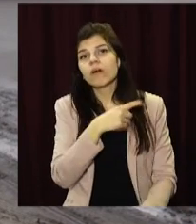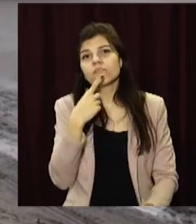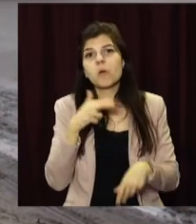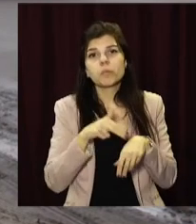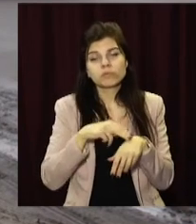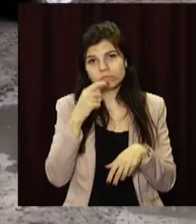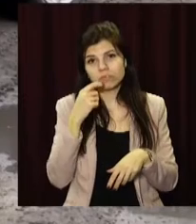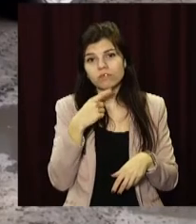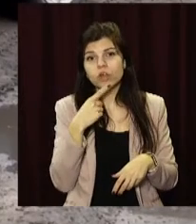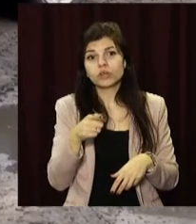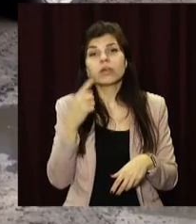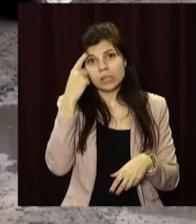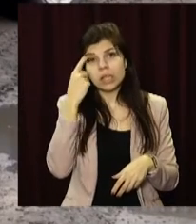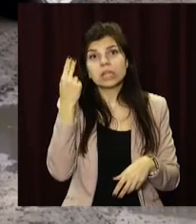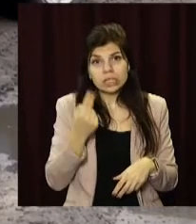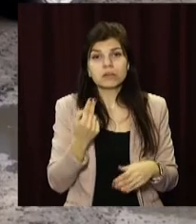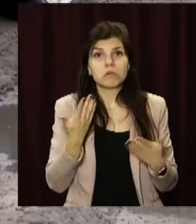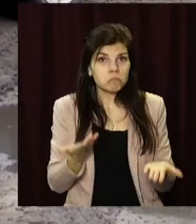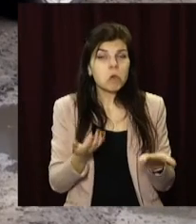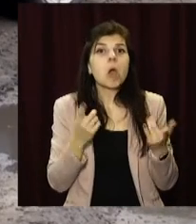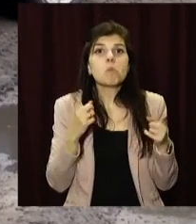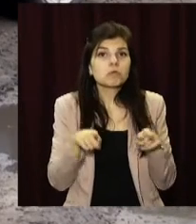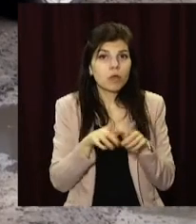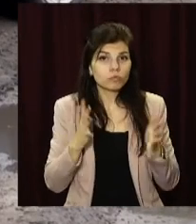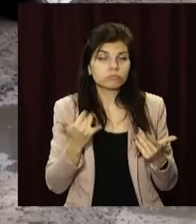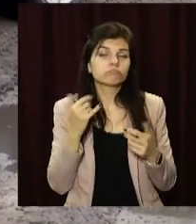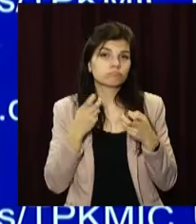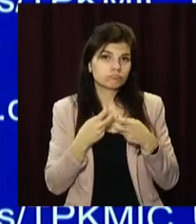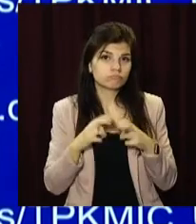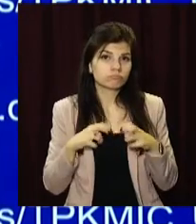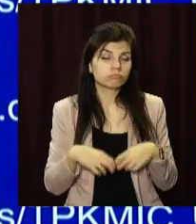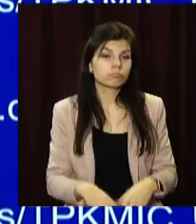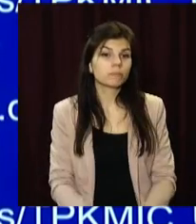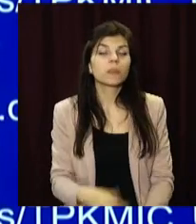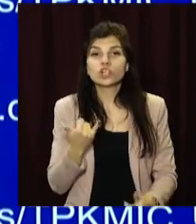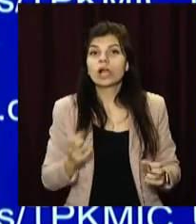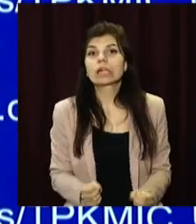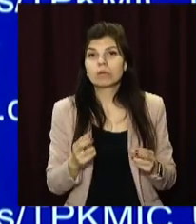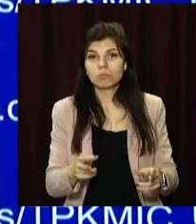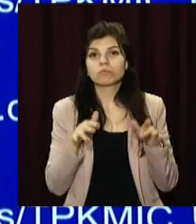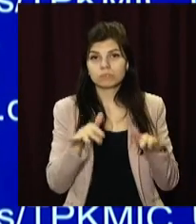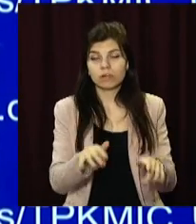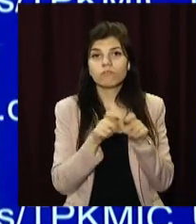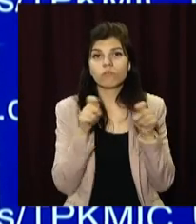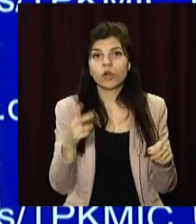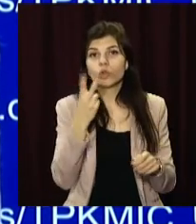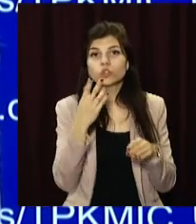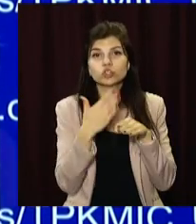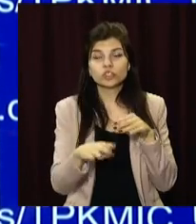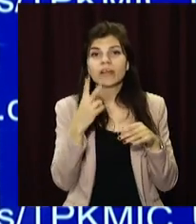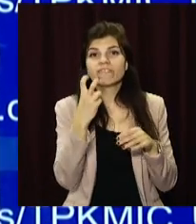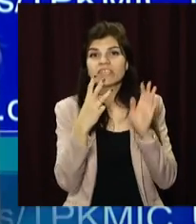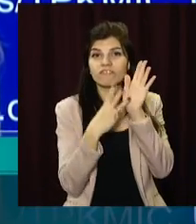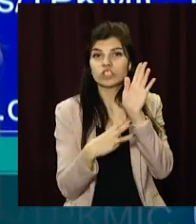поліції, кермувальник був тверезий. Наразі триває слідство. Відкрите кримінальне провадження за частиною 2 статті